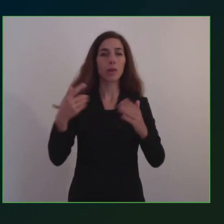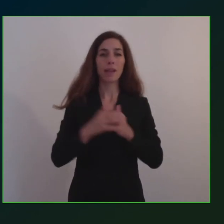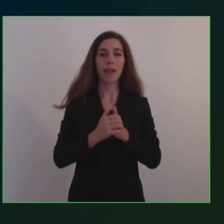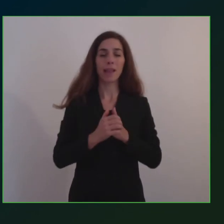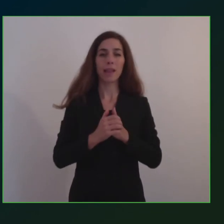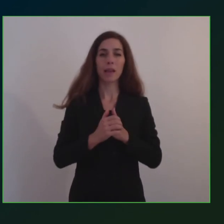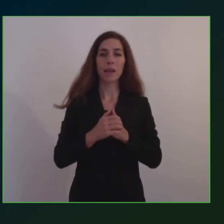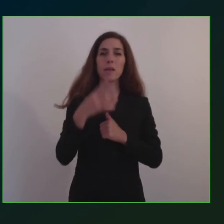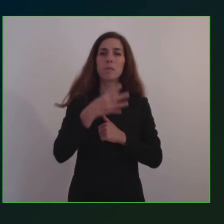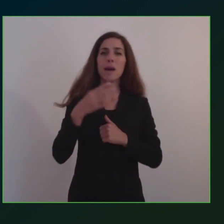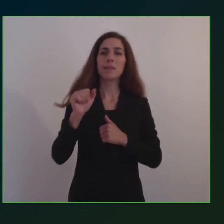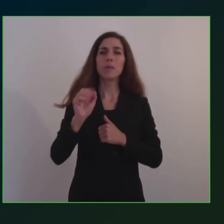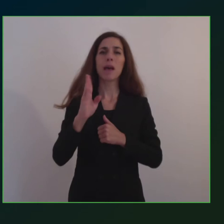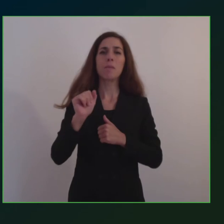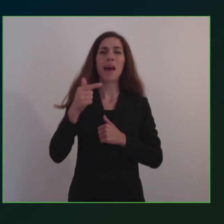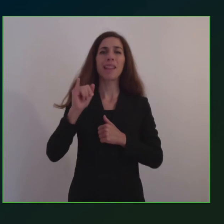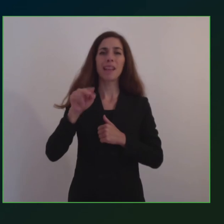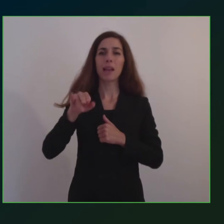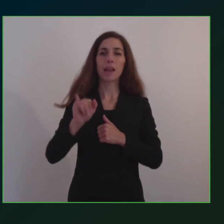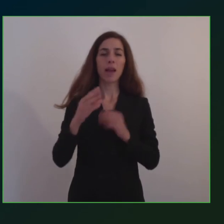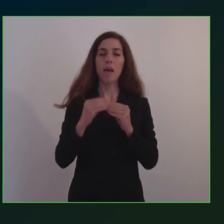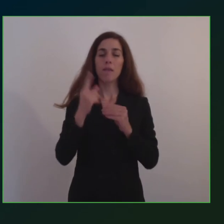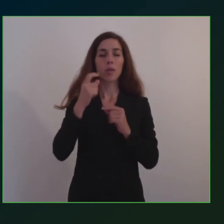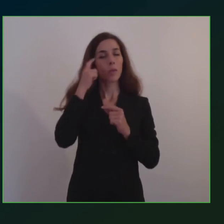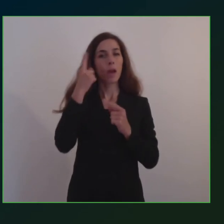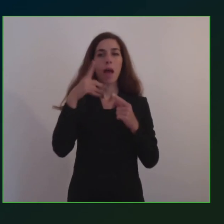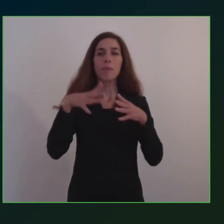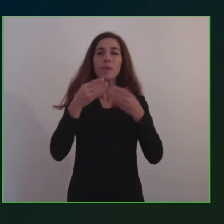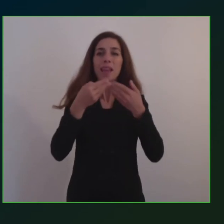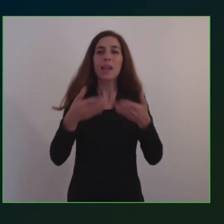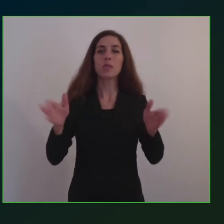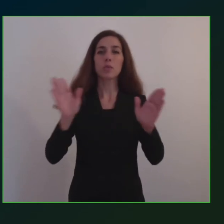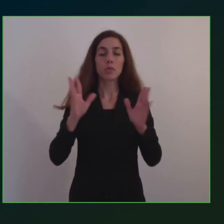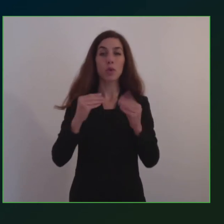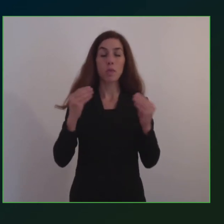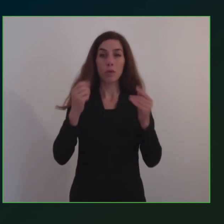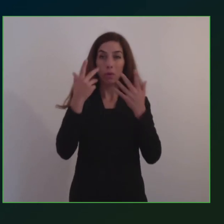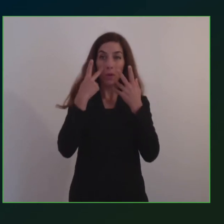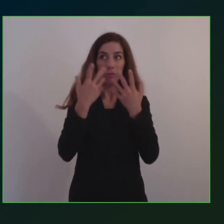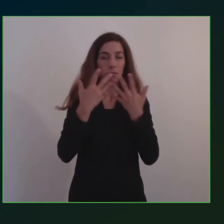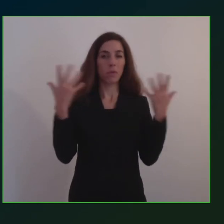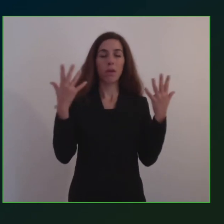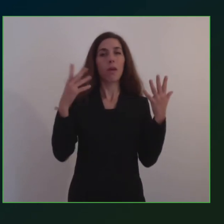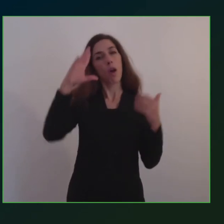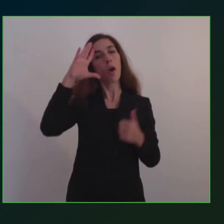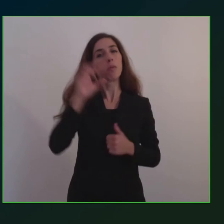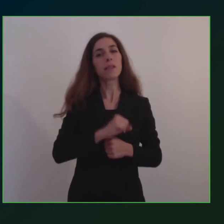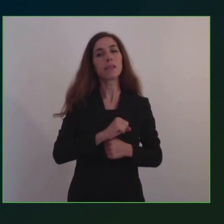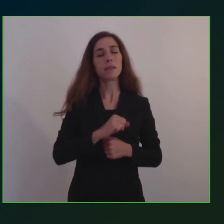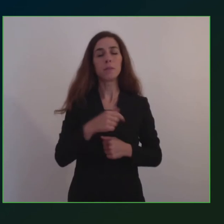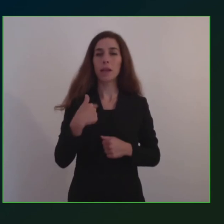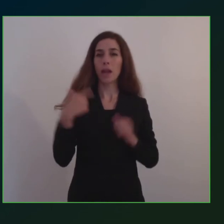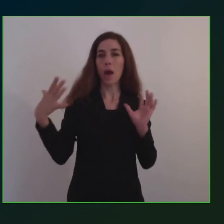fatto una introduzione molto lucida, molto comprensibile, alla quale mi collego